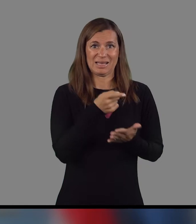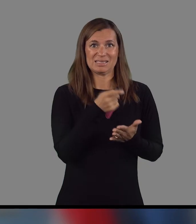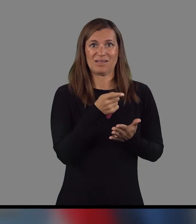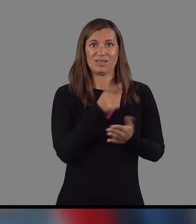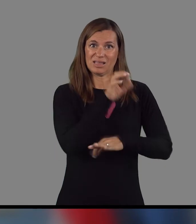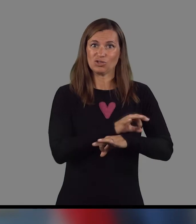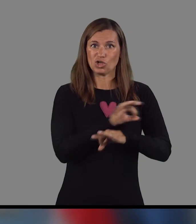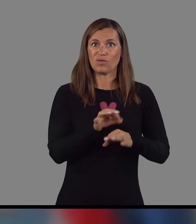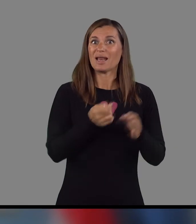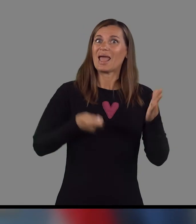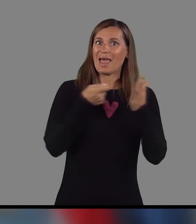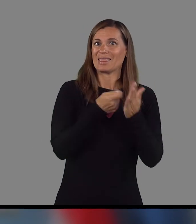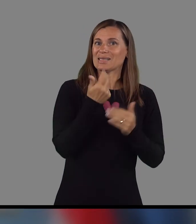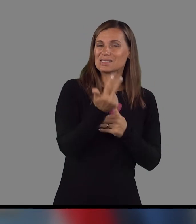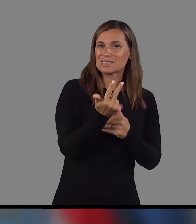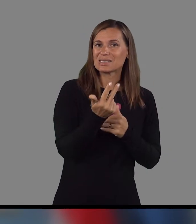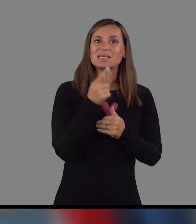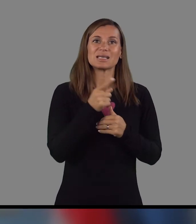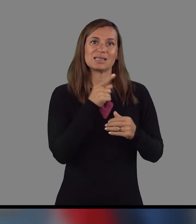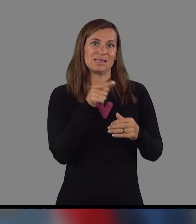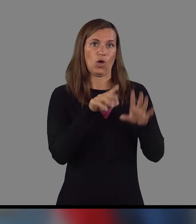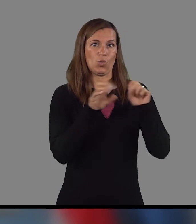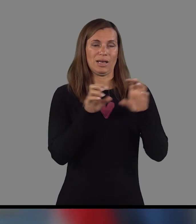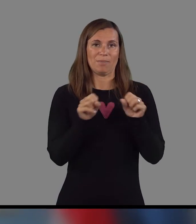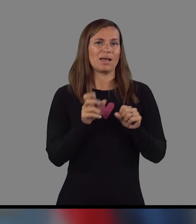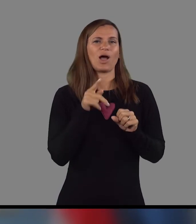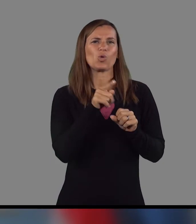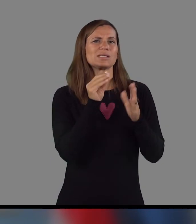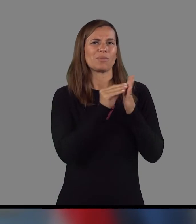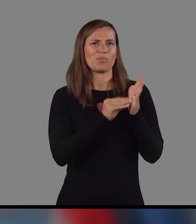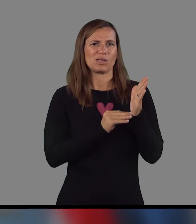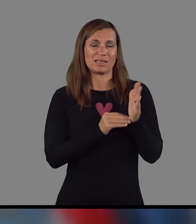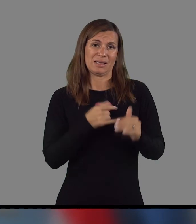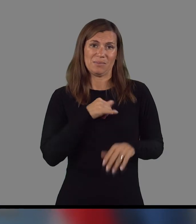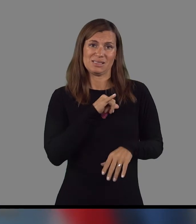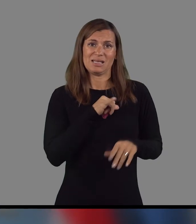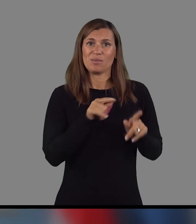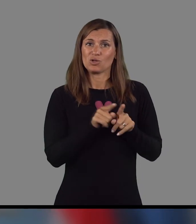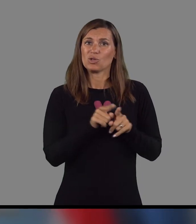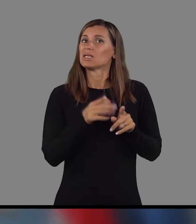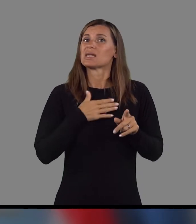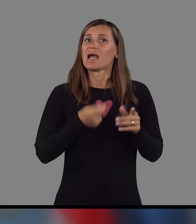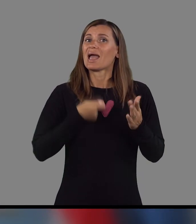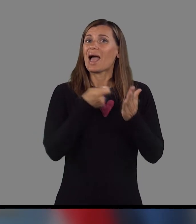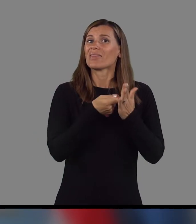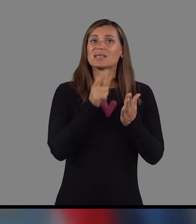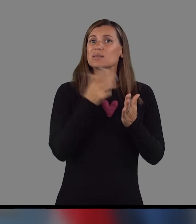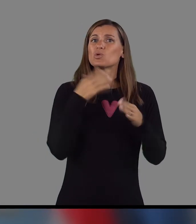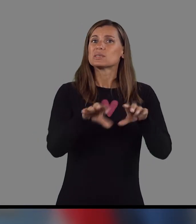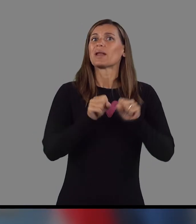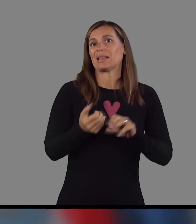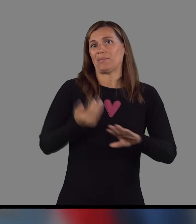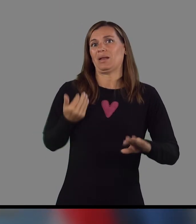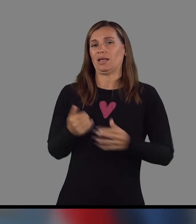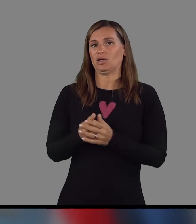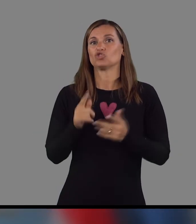načrtovali Anex 3 in v bistvu te ukrepe, kako je zdaj s temi podatki. Zanima me tudi, zakaj Anex 3 ni bil